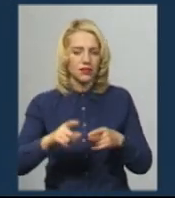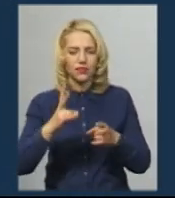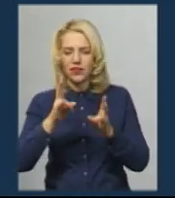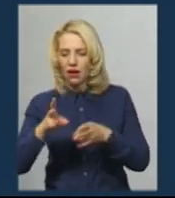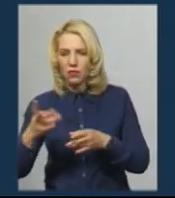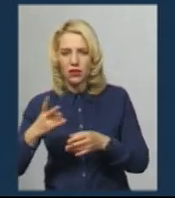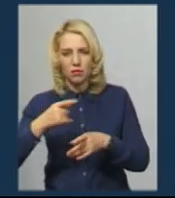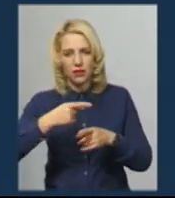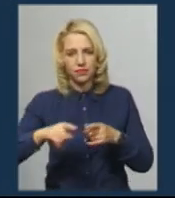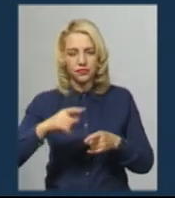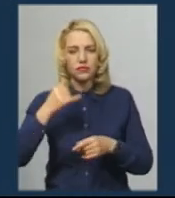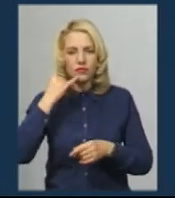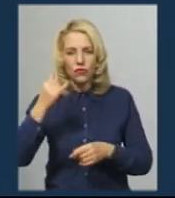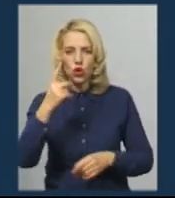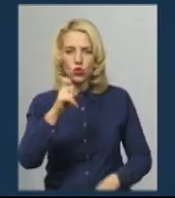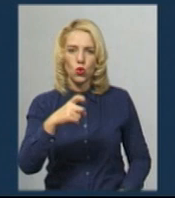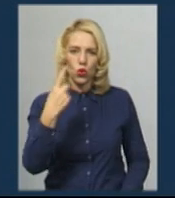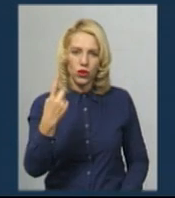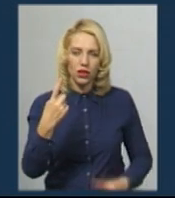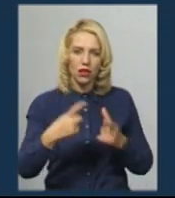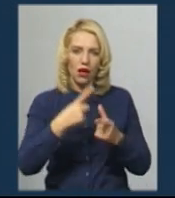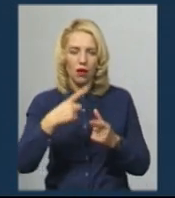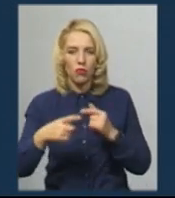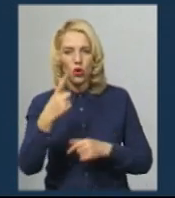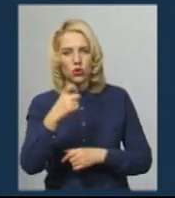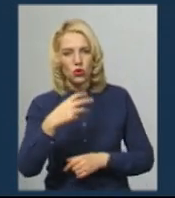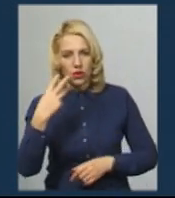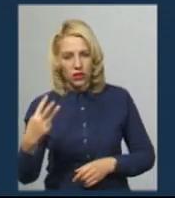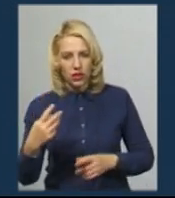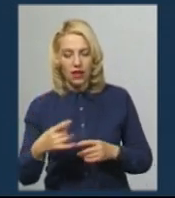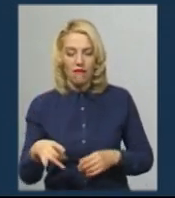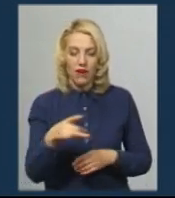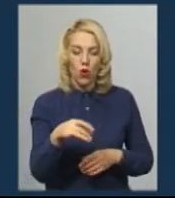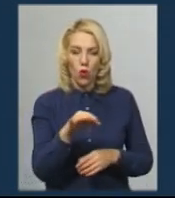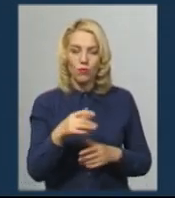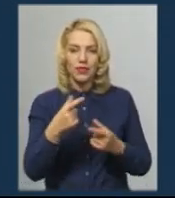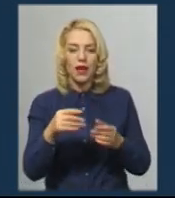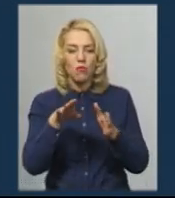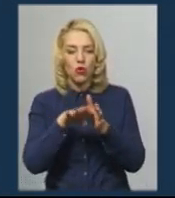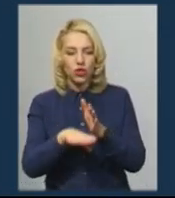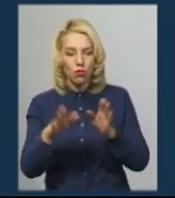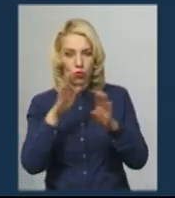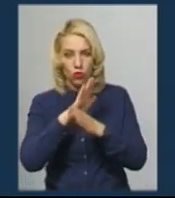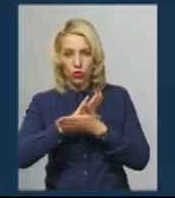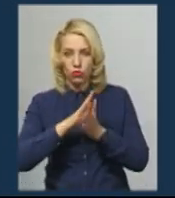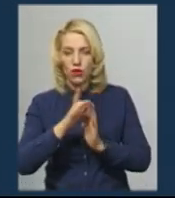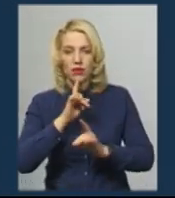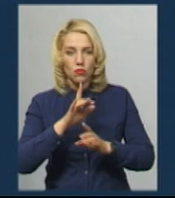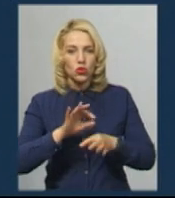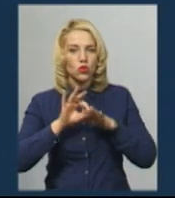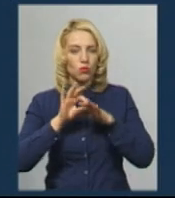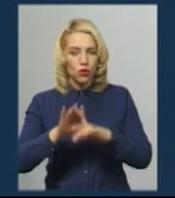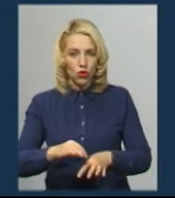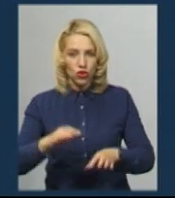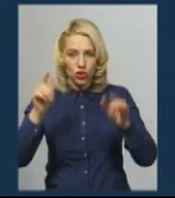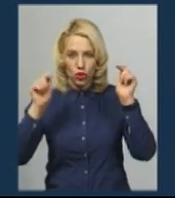екстрені служби за телефоном 101 або 103. В районах облаці, де погіршення погодних умов не буде супроводжуватися дощем, закликає